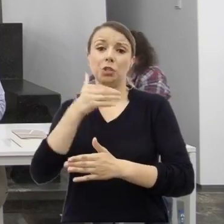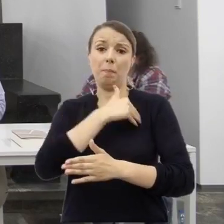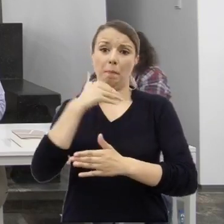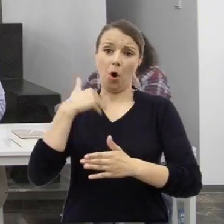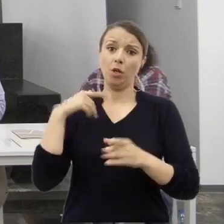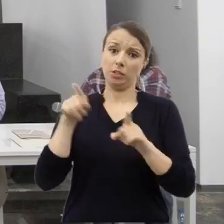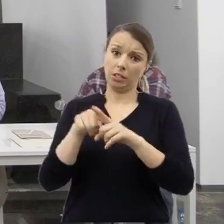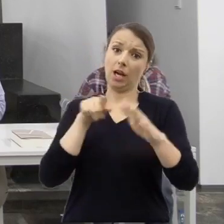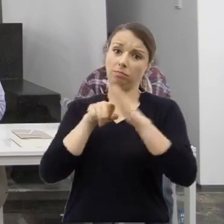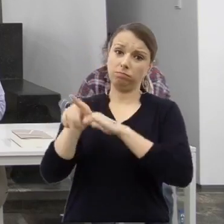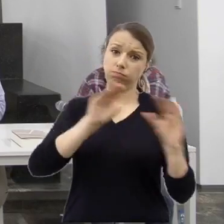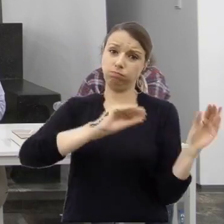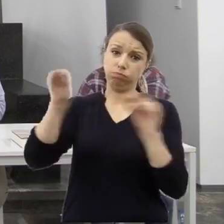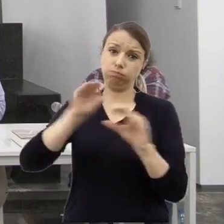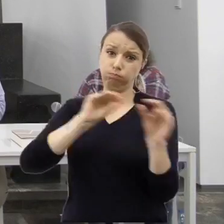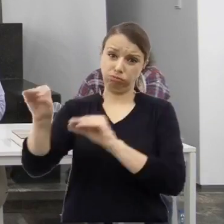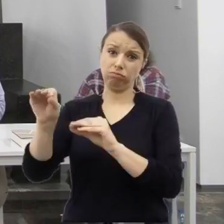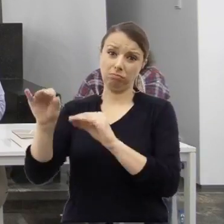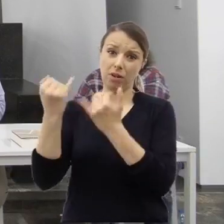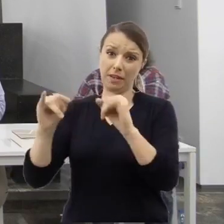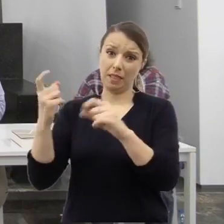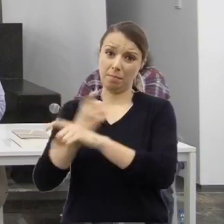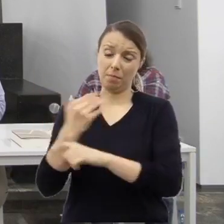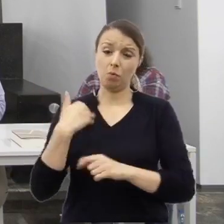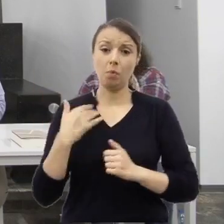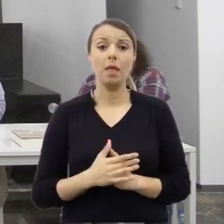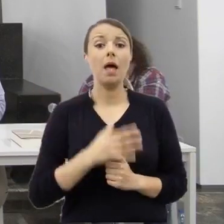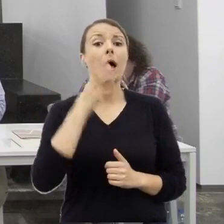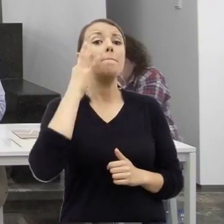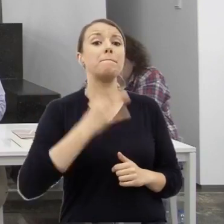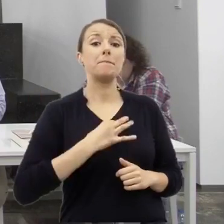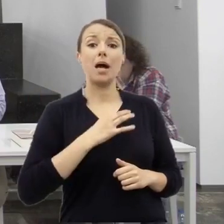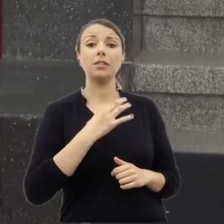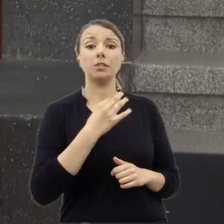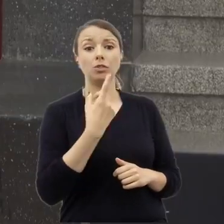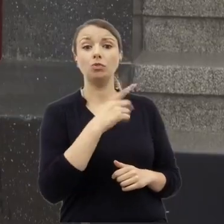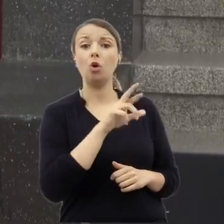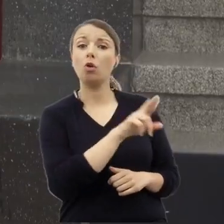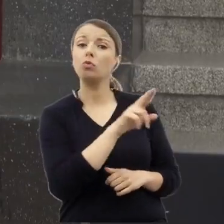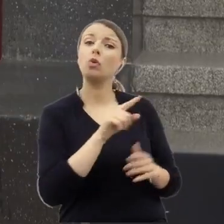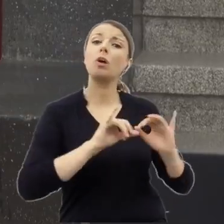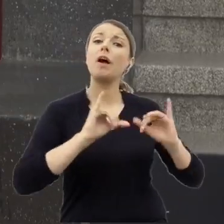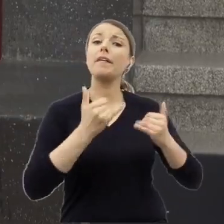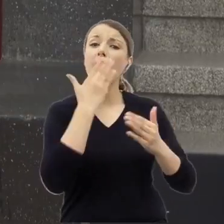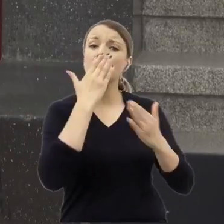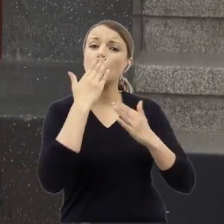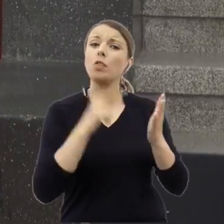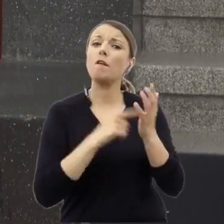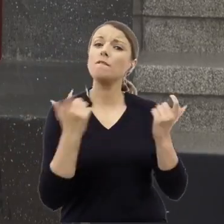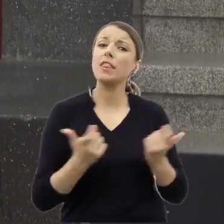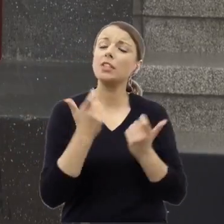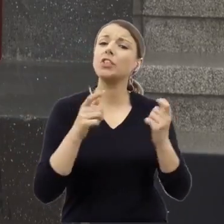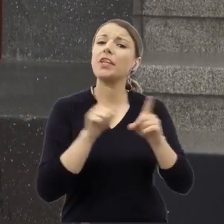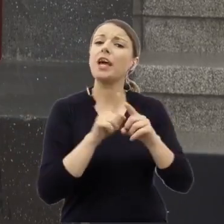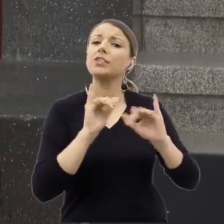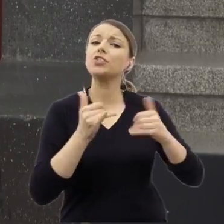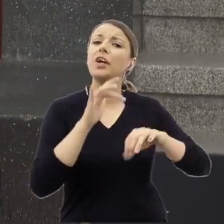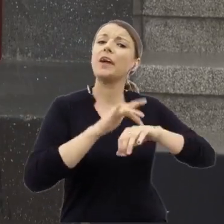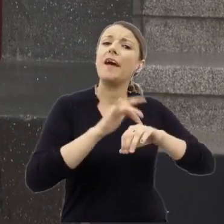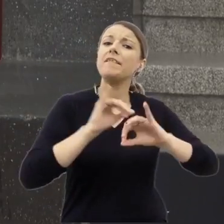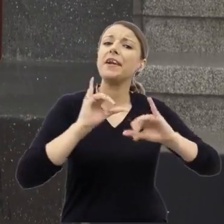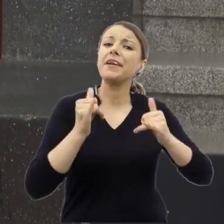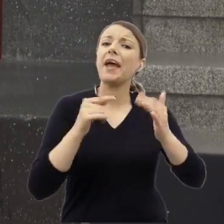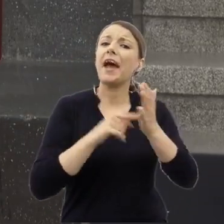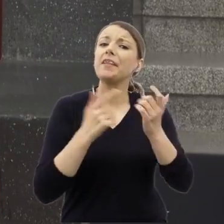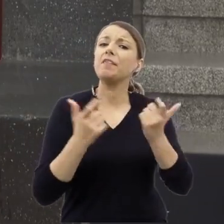konsekwencje tego wydarzenia kieleckiego i dla Żydów w Polsce ówcześnie i dla Polski jako